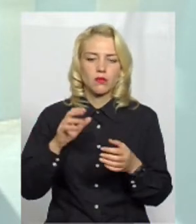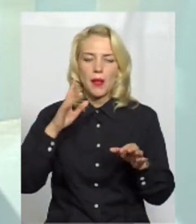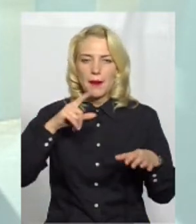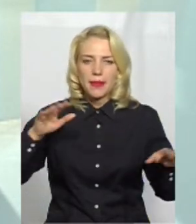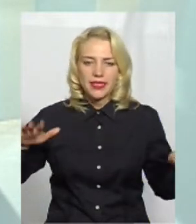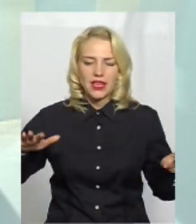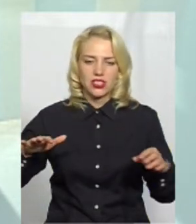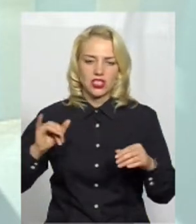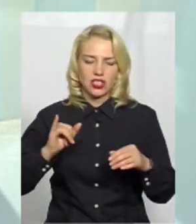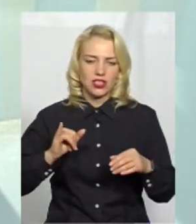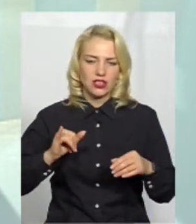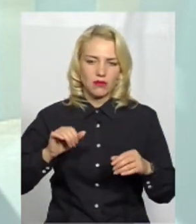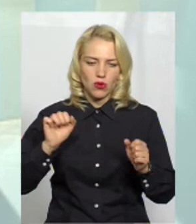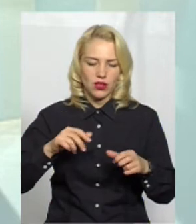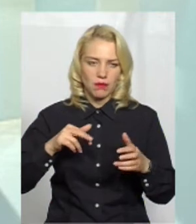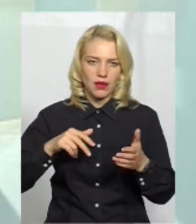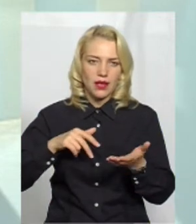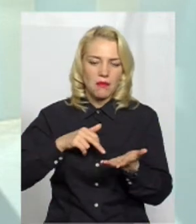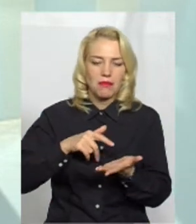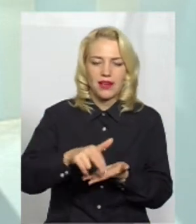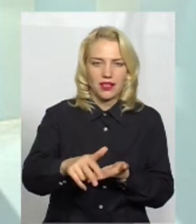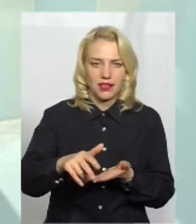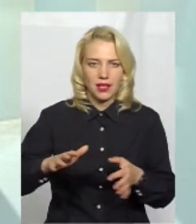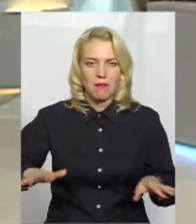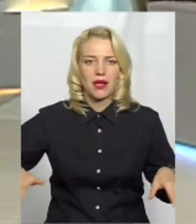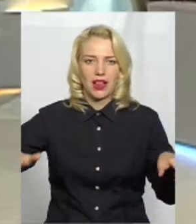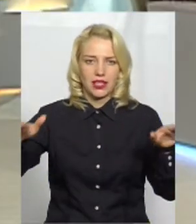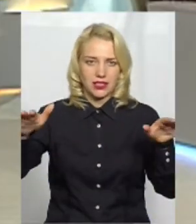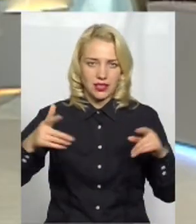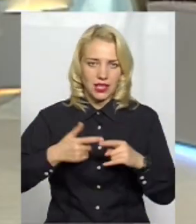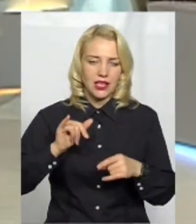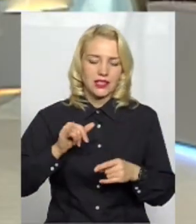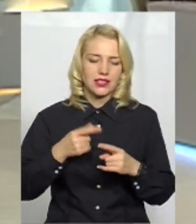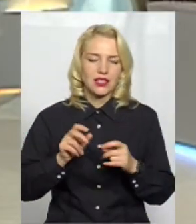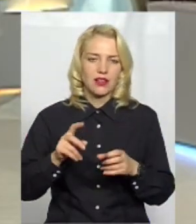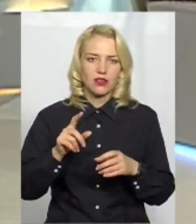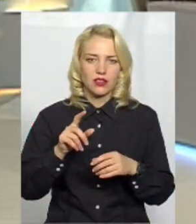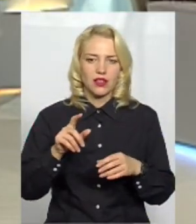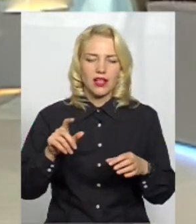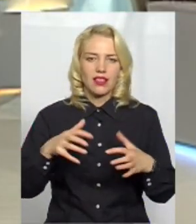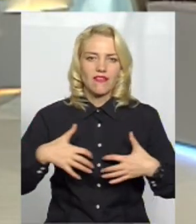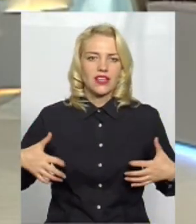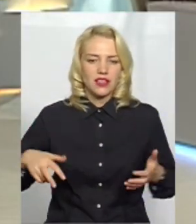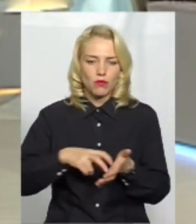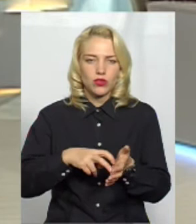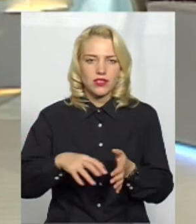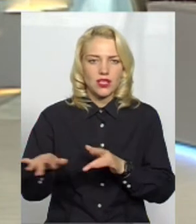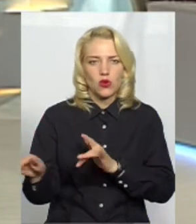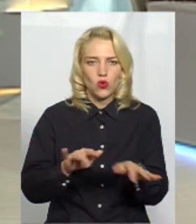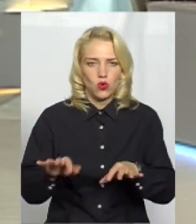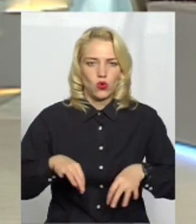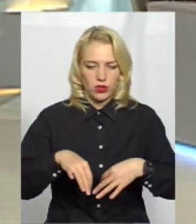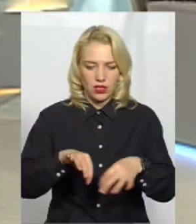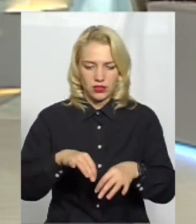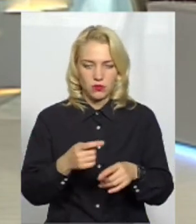тому що інтенсивний рух, інтенсивні швидкість, бояться цього тваринки. Тому екомережа